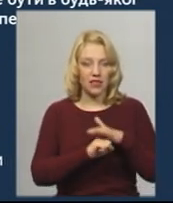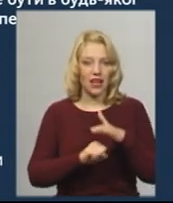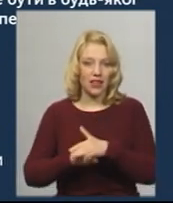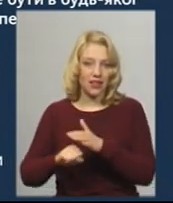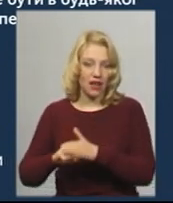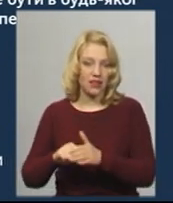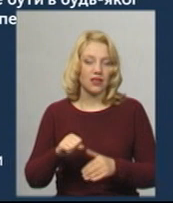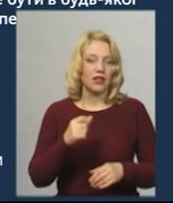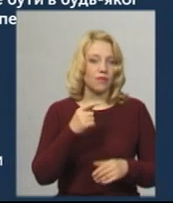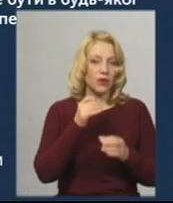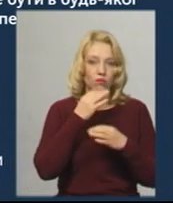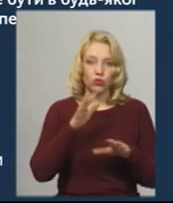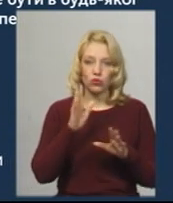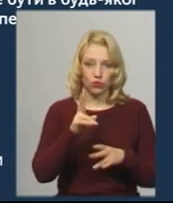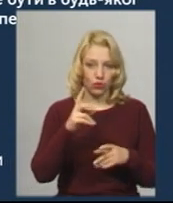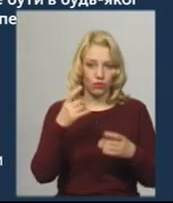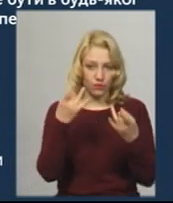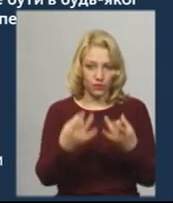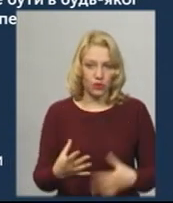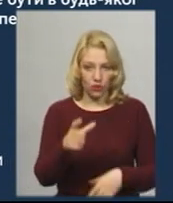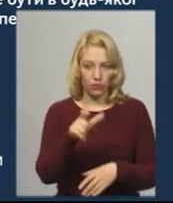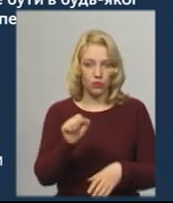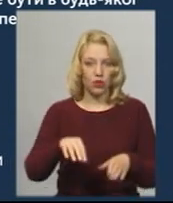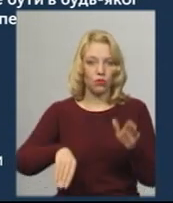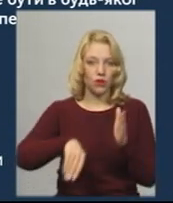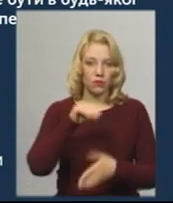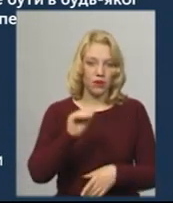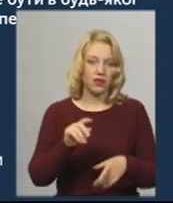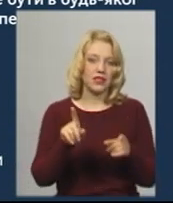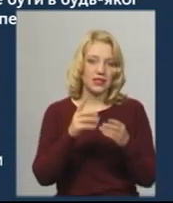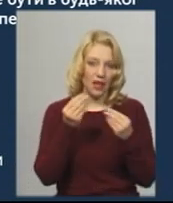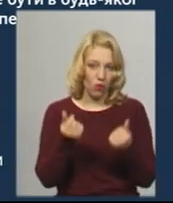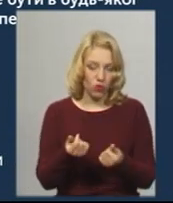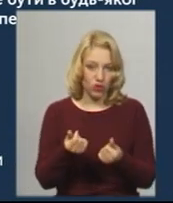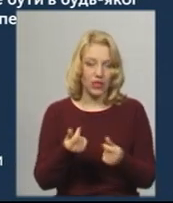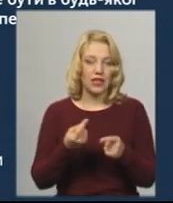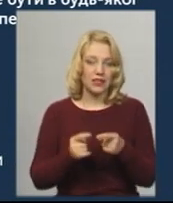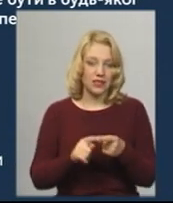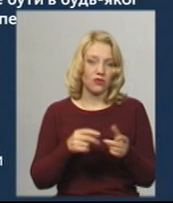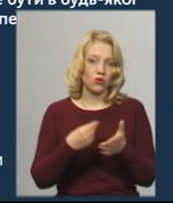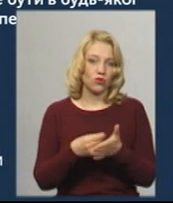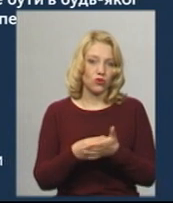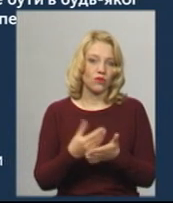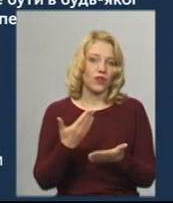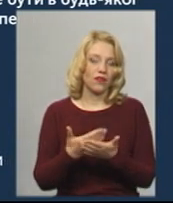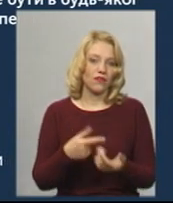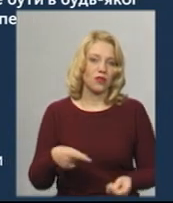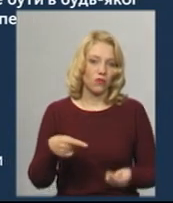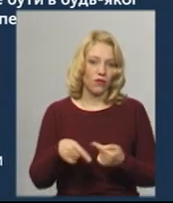на базах. Будь-хто з цивільних осіб міг придбати за певні кошти. Коштувала ця техніка відповідно до